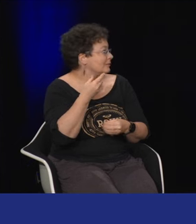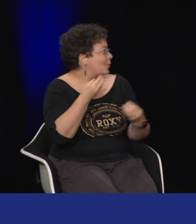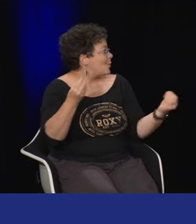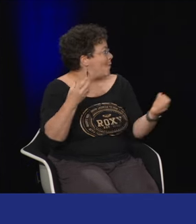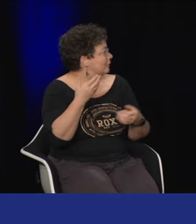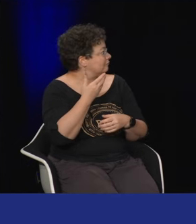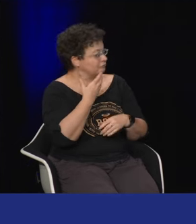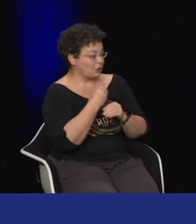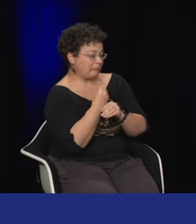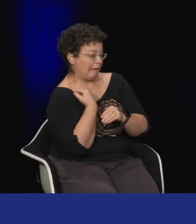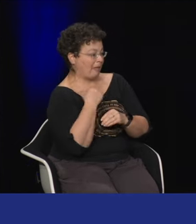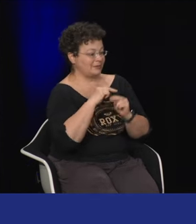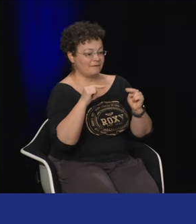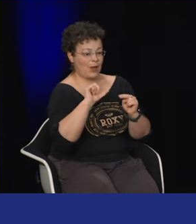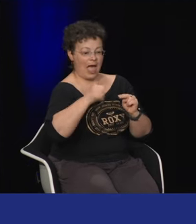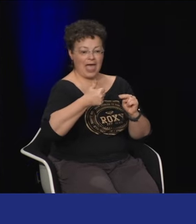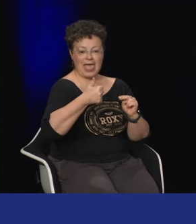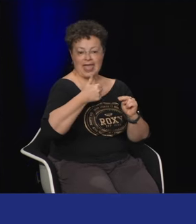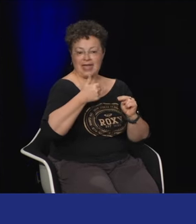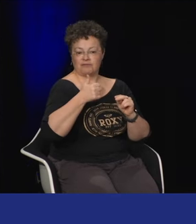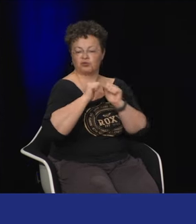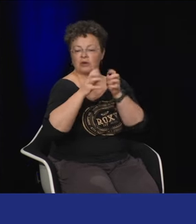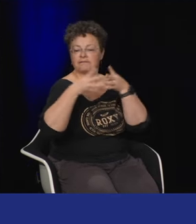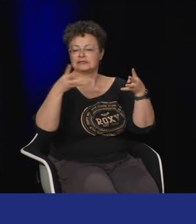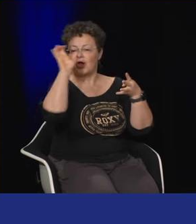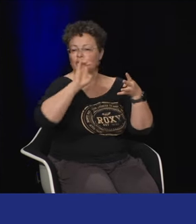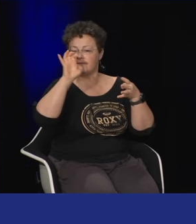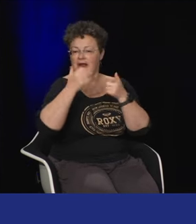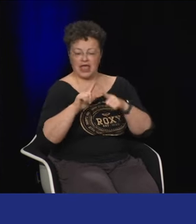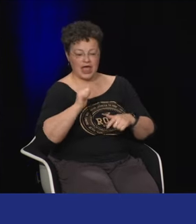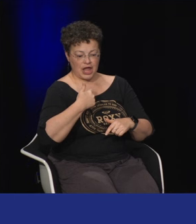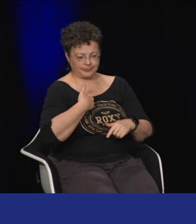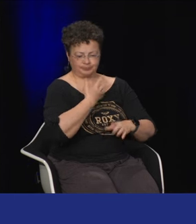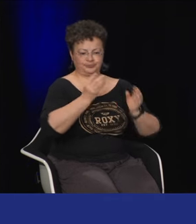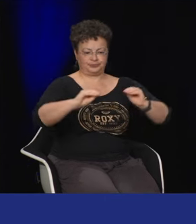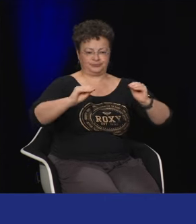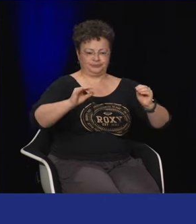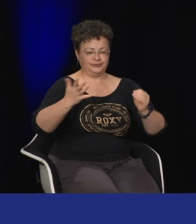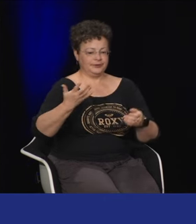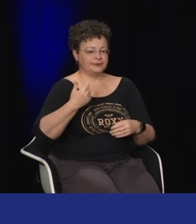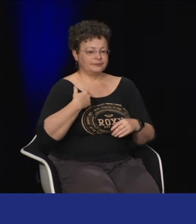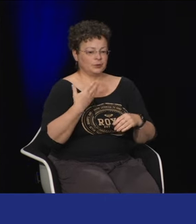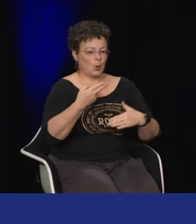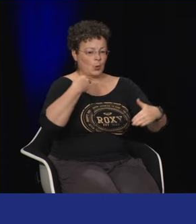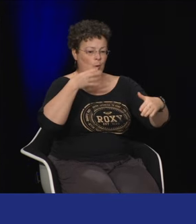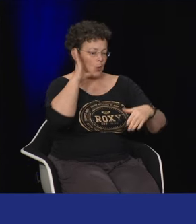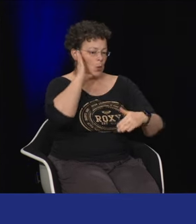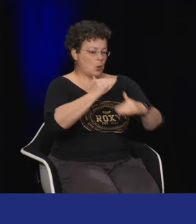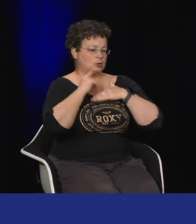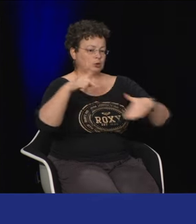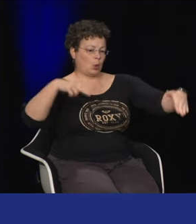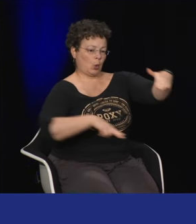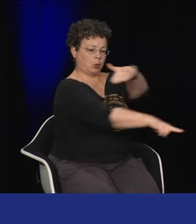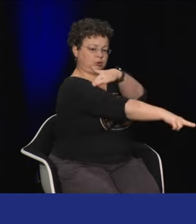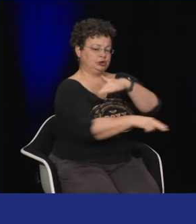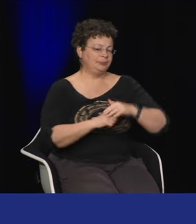Europe on a les mêmes problématiques donc voilà des gens qui ont un niveau à 1 un référentiel européen à 1